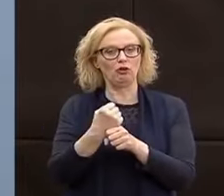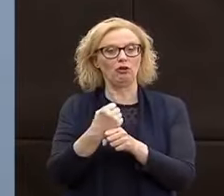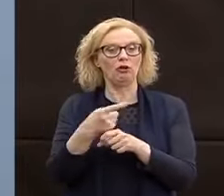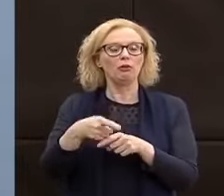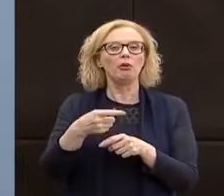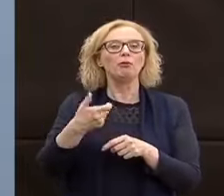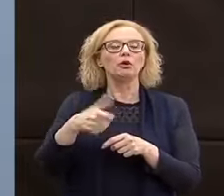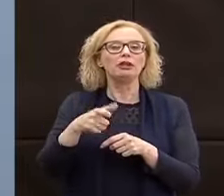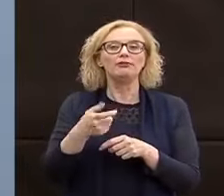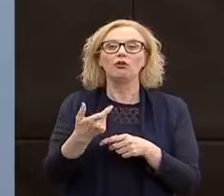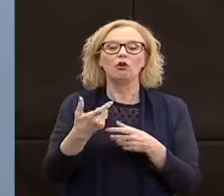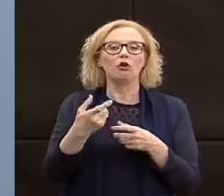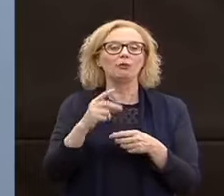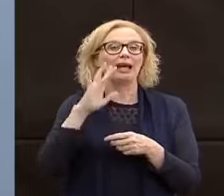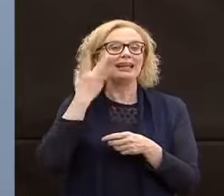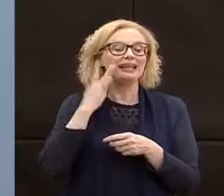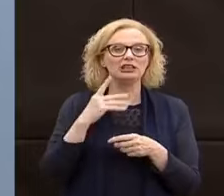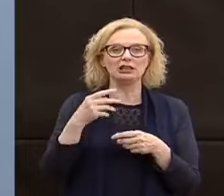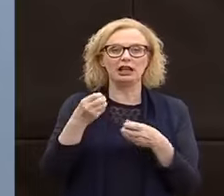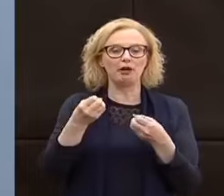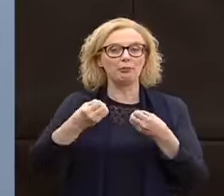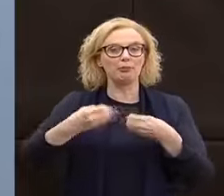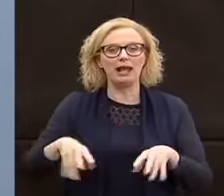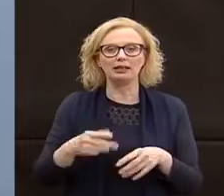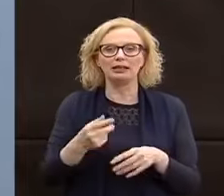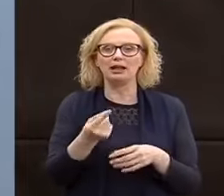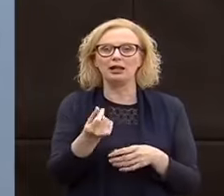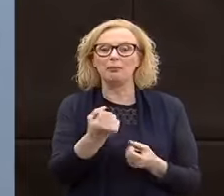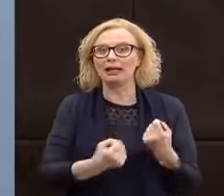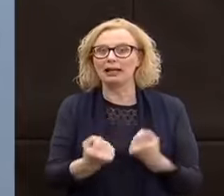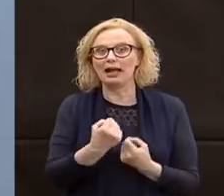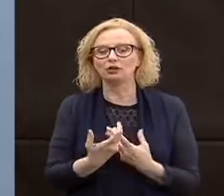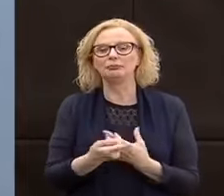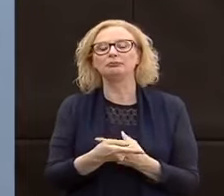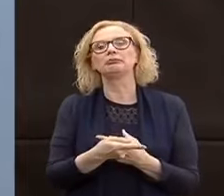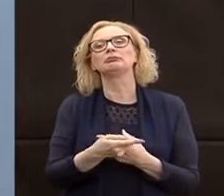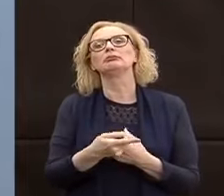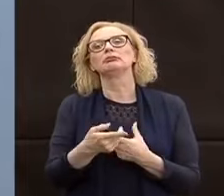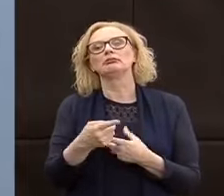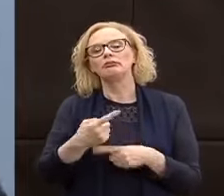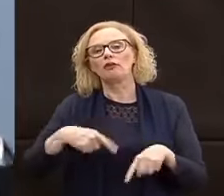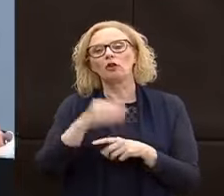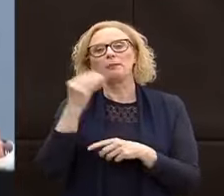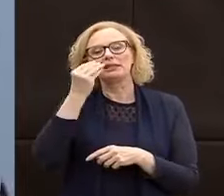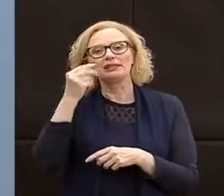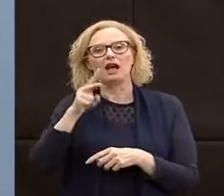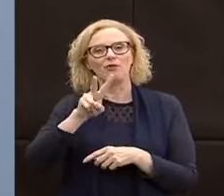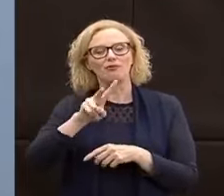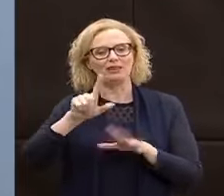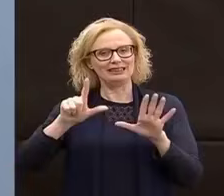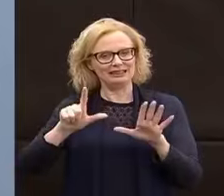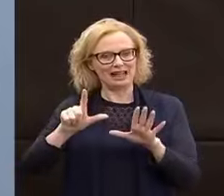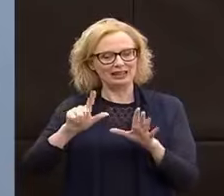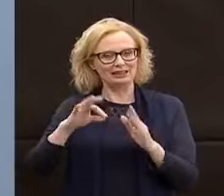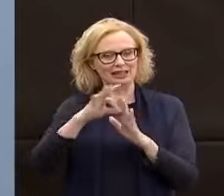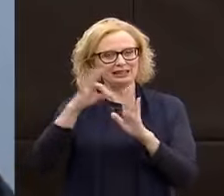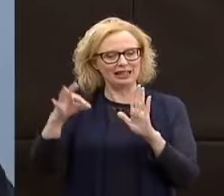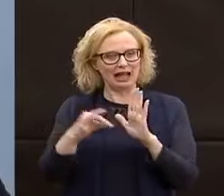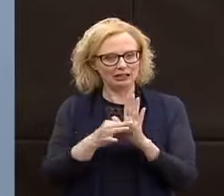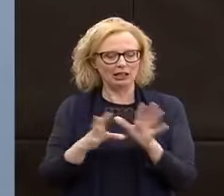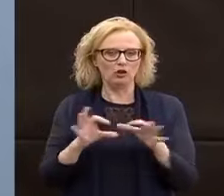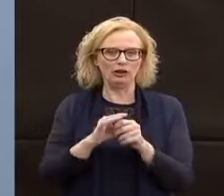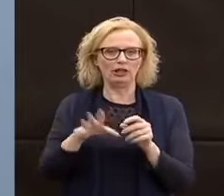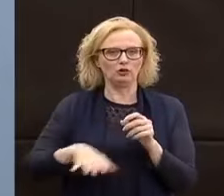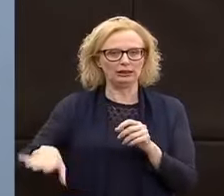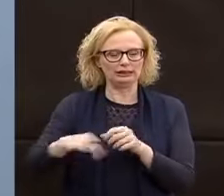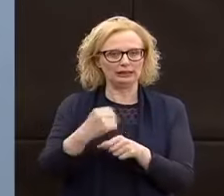perdita di quote di mercato, quindi il 27 potrebbero essere, secondo noi, il tema appunto dei cantieri all'aperto,